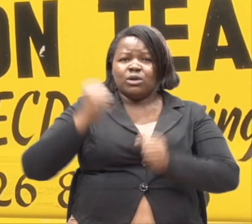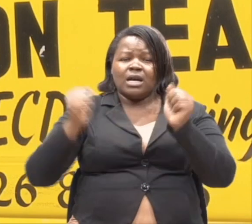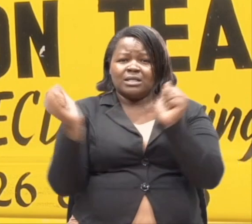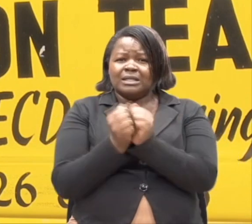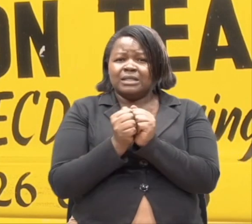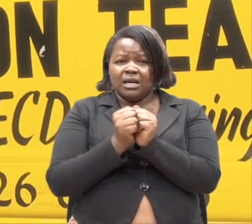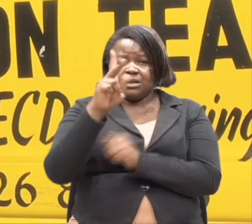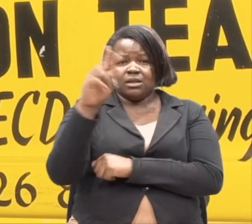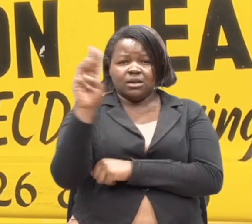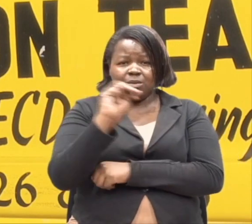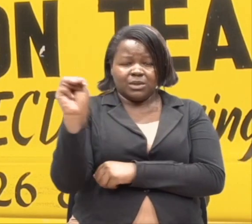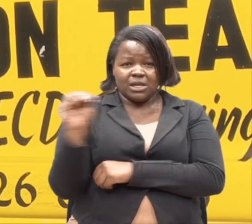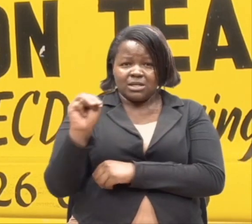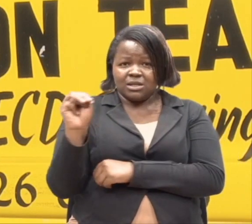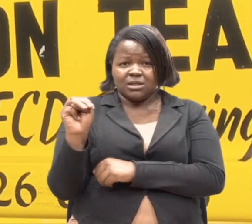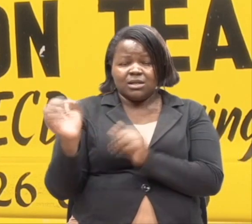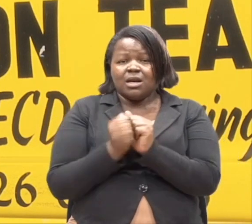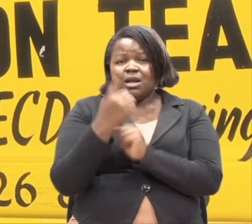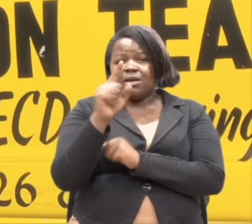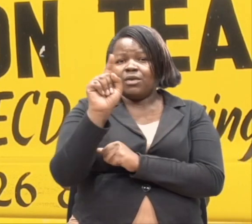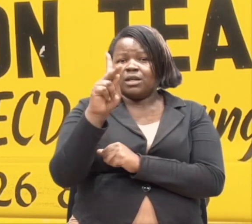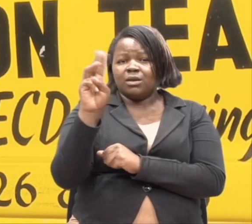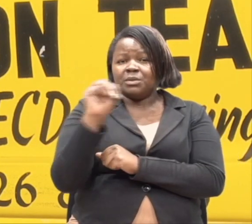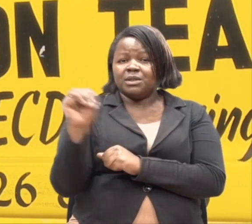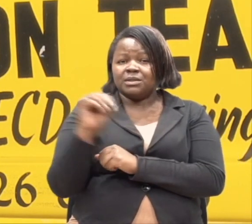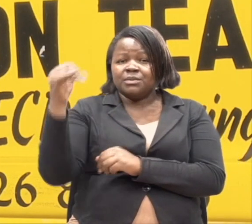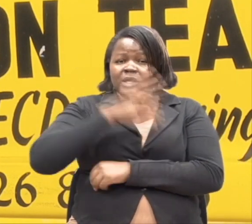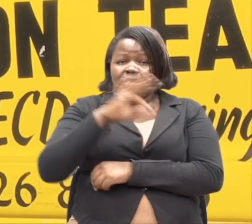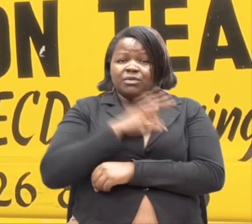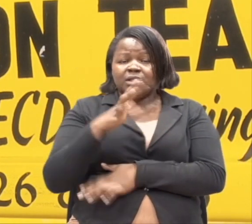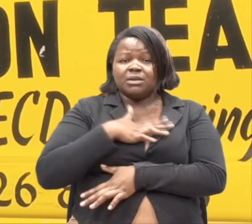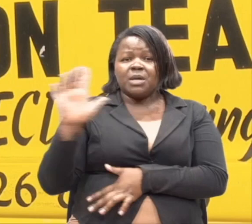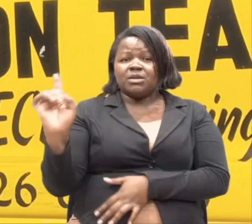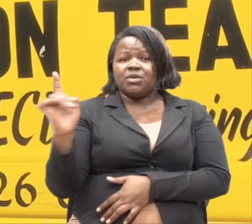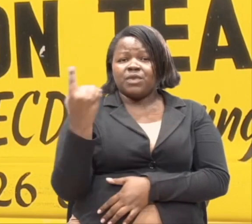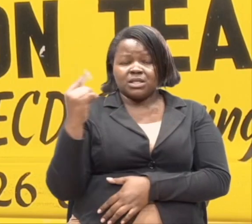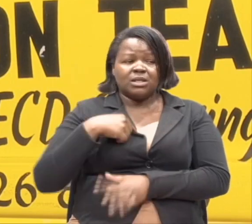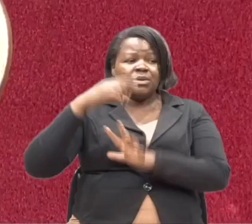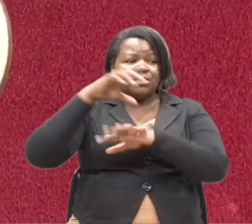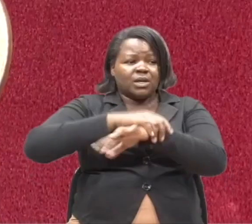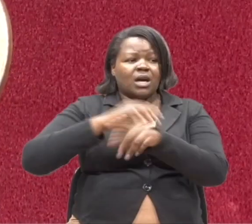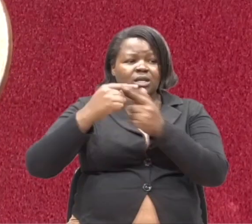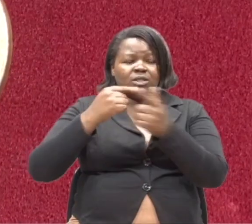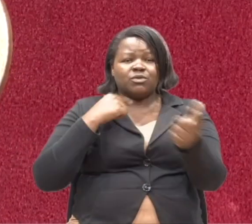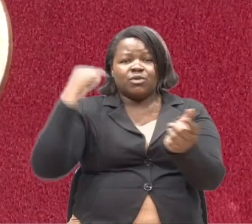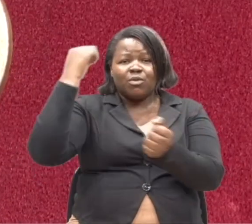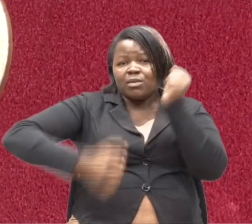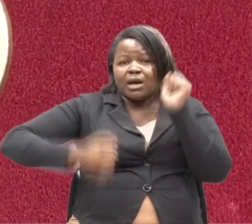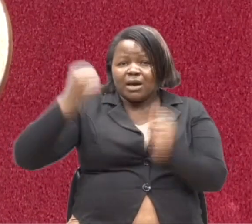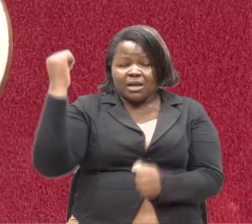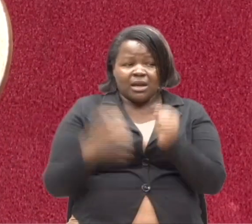kuminamoja. Investment yangu ya kwanza ya shule hii. Nilipata kutoka kwa